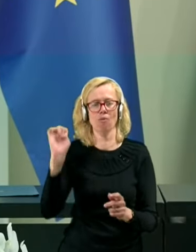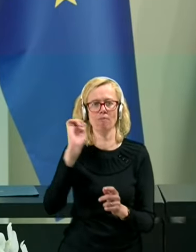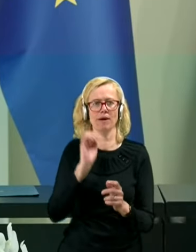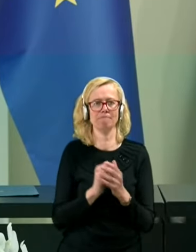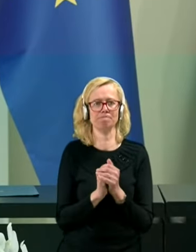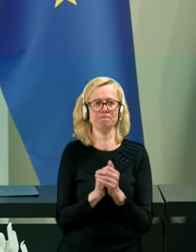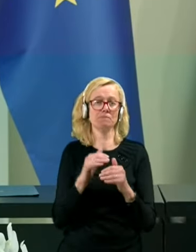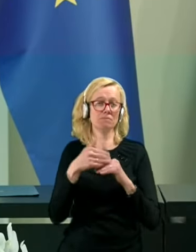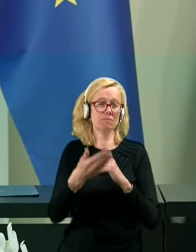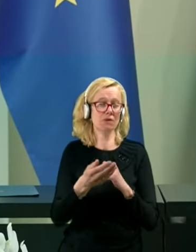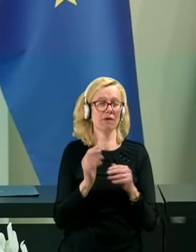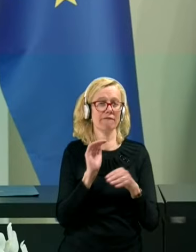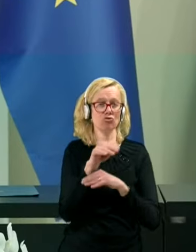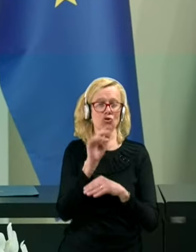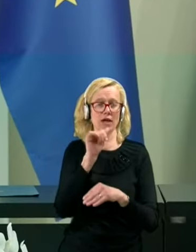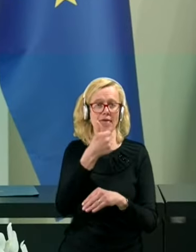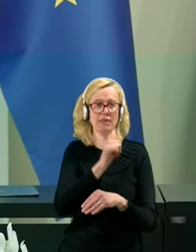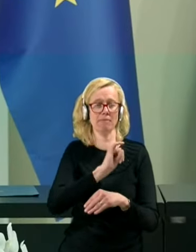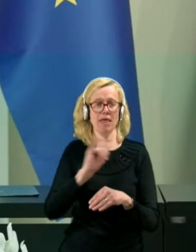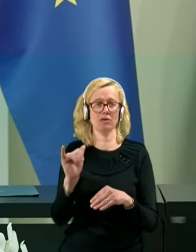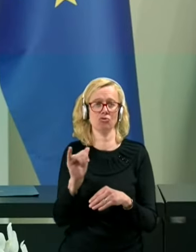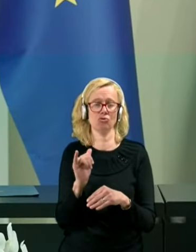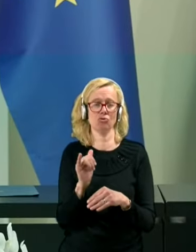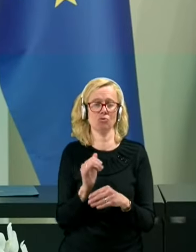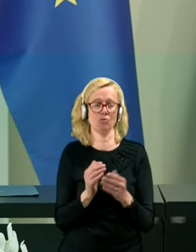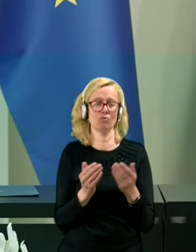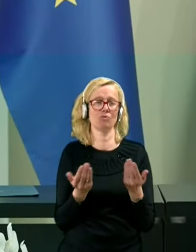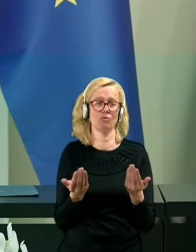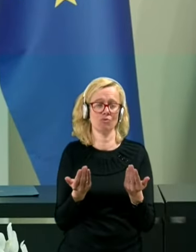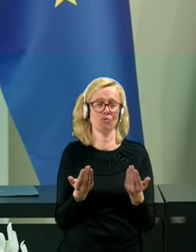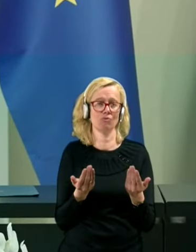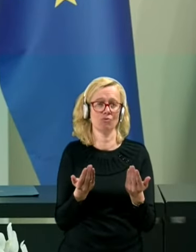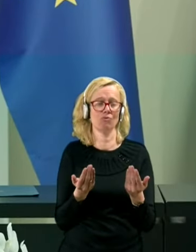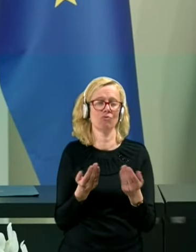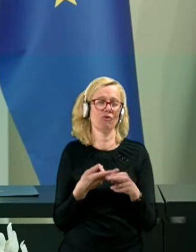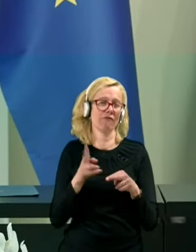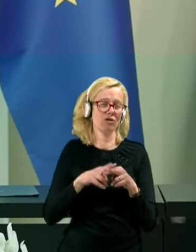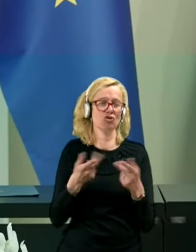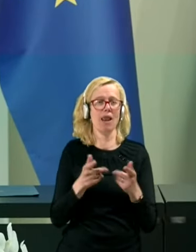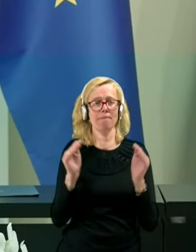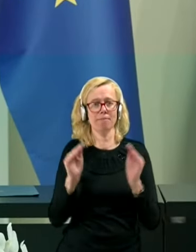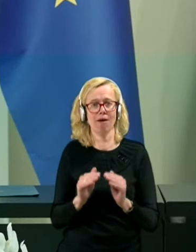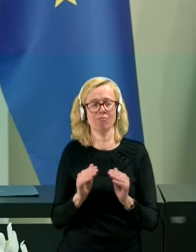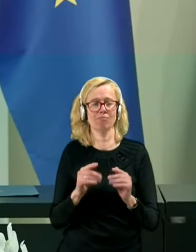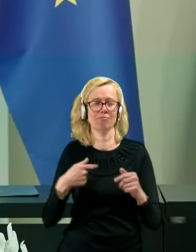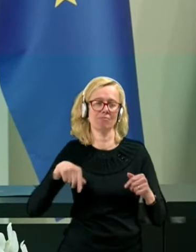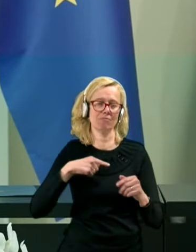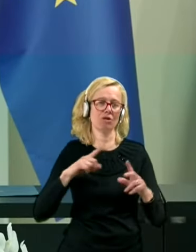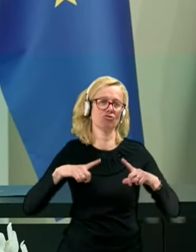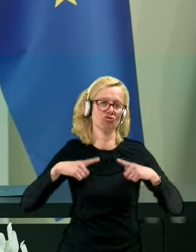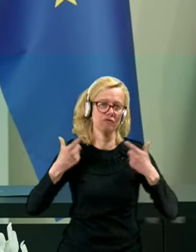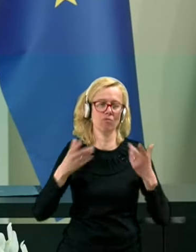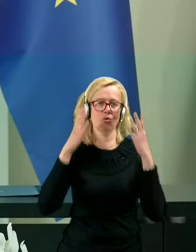več kot enem letu več ali manj zaživimo normalno.